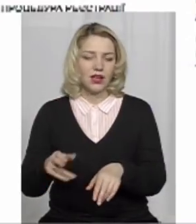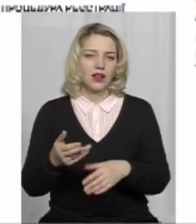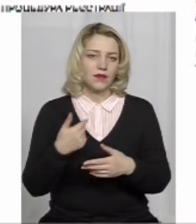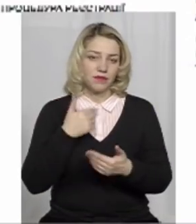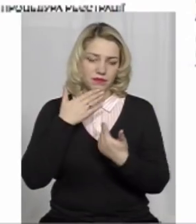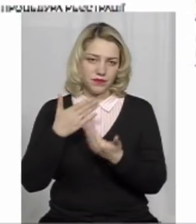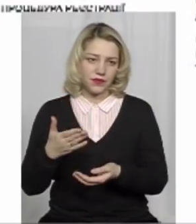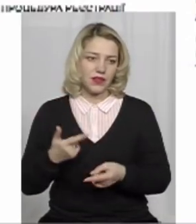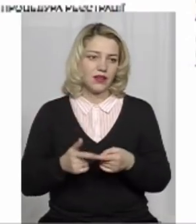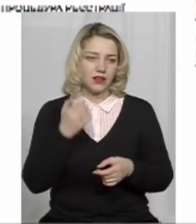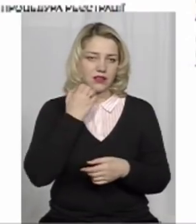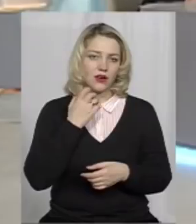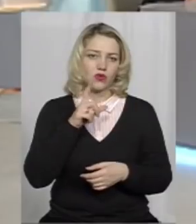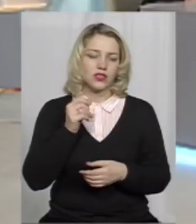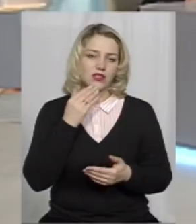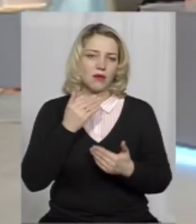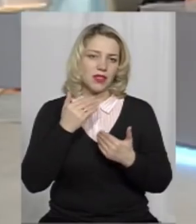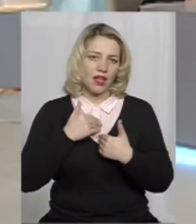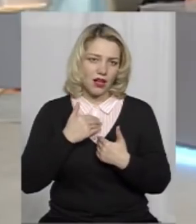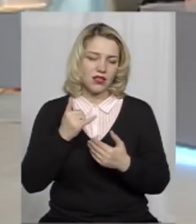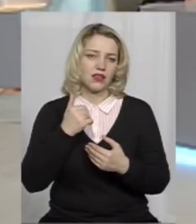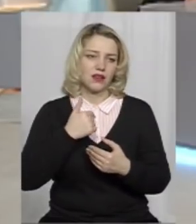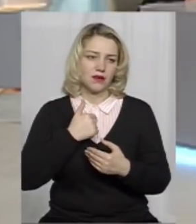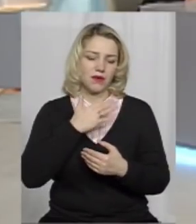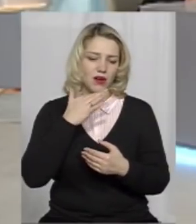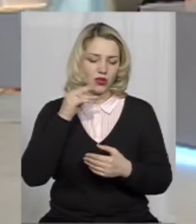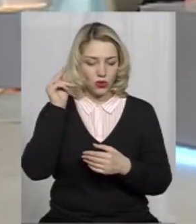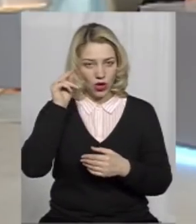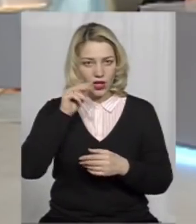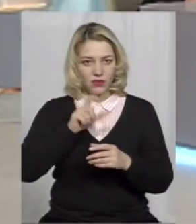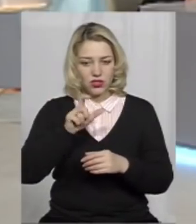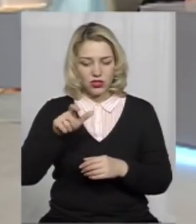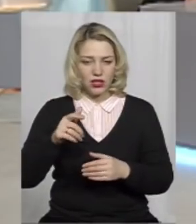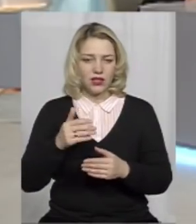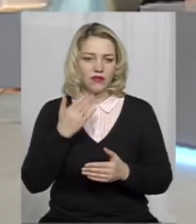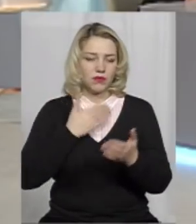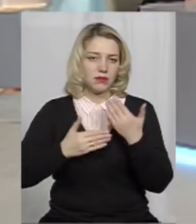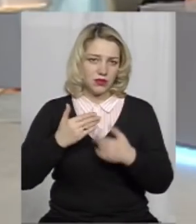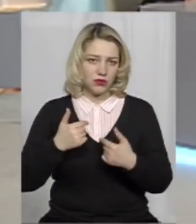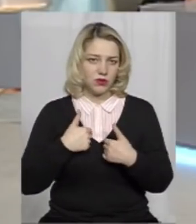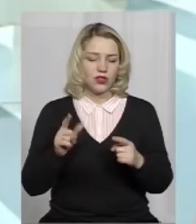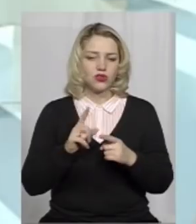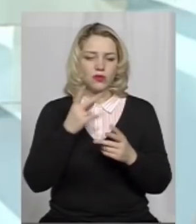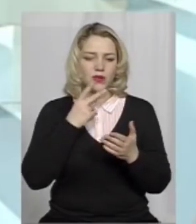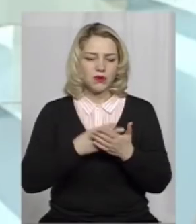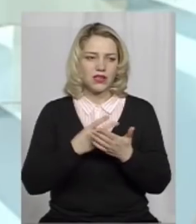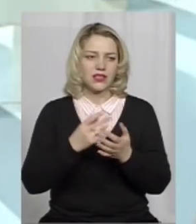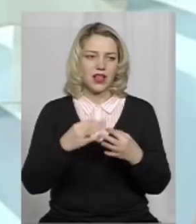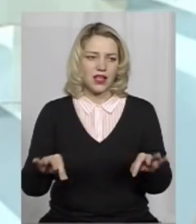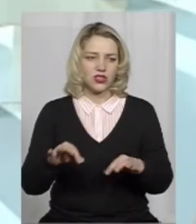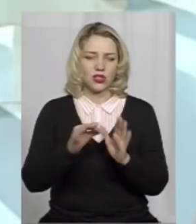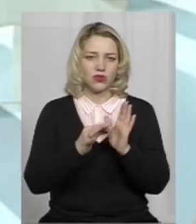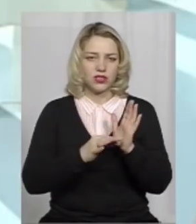Дякую вам за запитання. Ви знаєте, багато вчителів звертаються до мене і перепитують, що буде передбачати незалежне оцінювання? Я